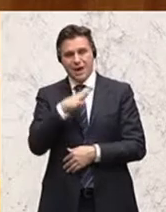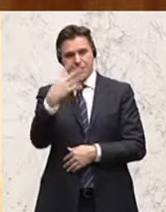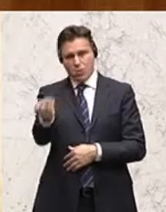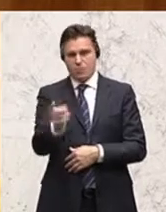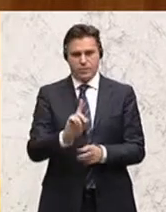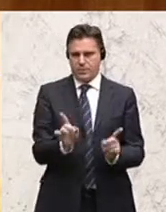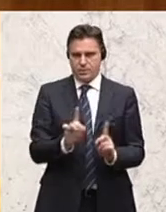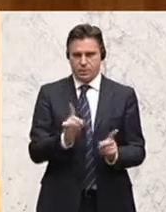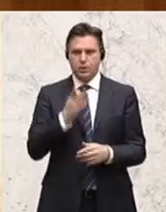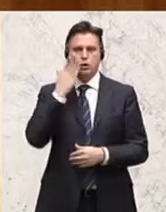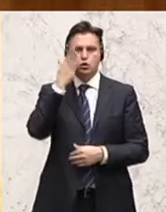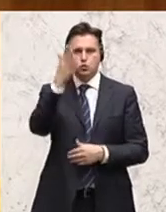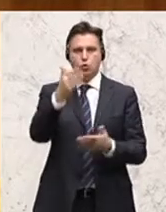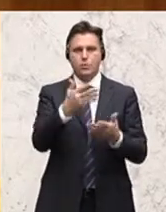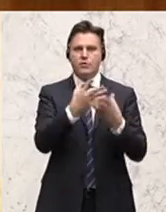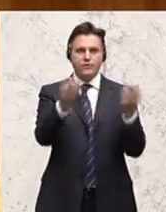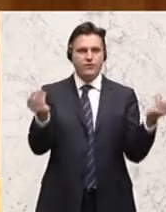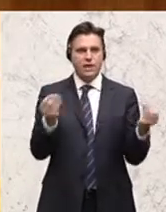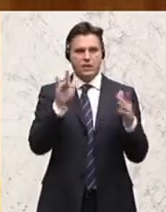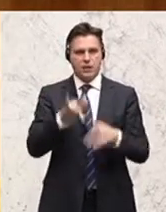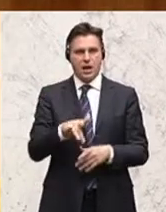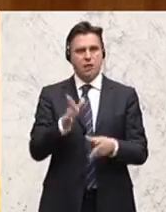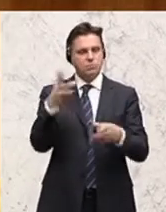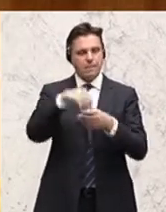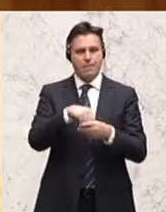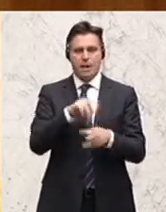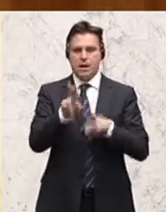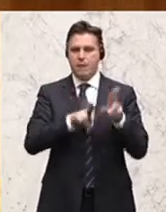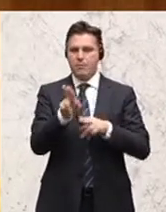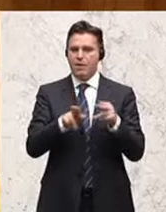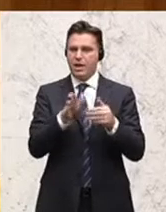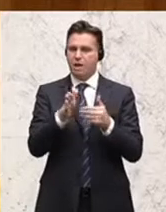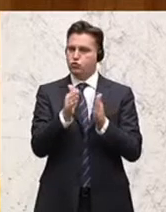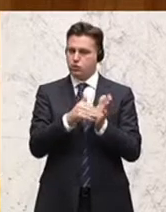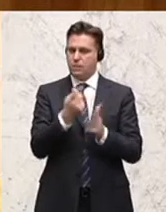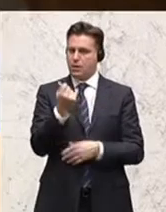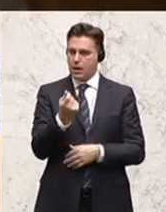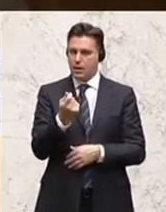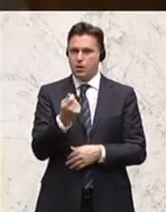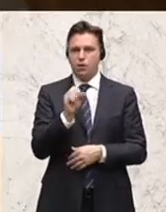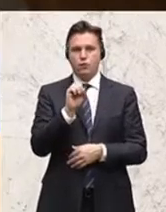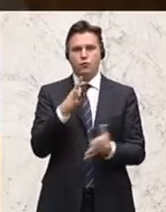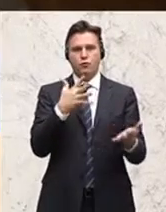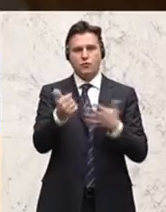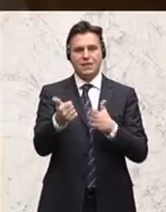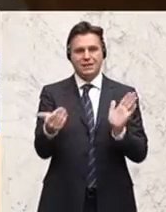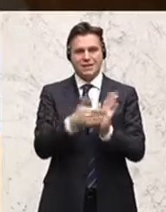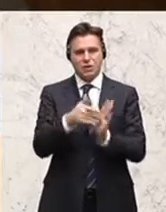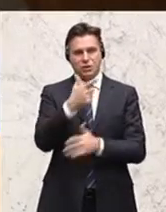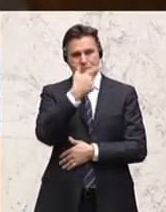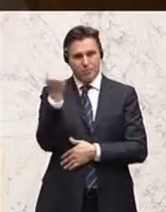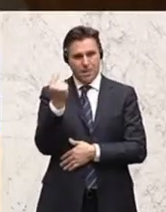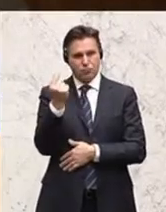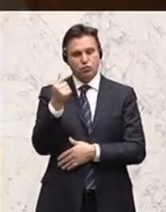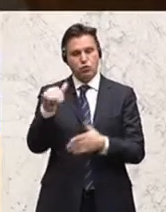Es werden auch in Zukunft viele Menschen in das Pflegegeldsystem hineinkommen. Es werden auch seit 2015 ca. 65.000 Menschen neu